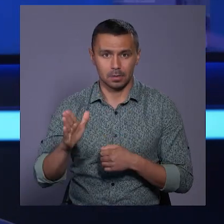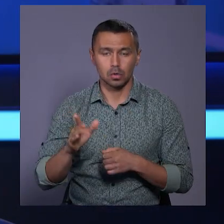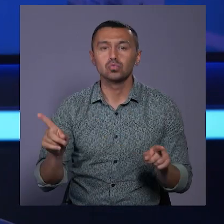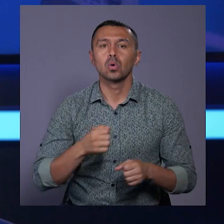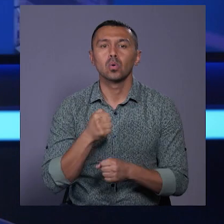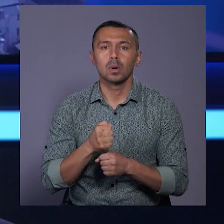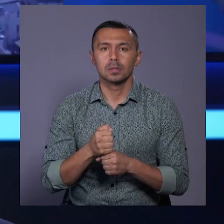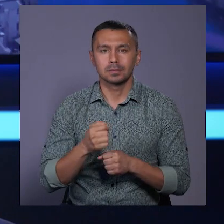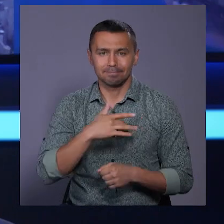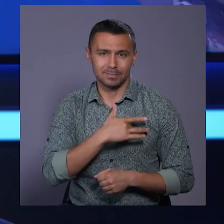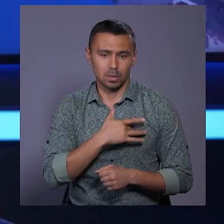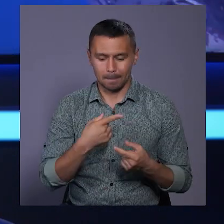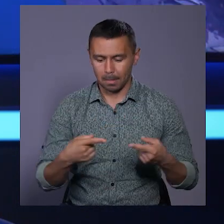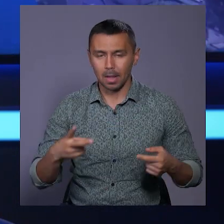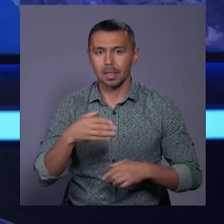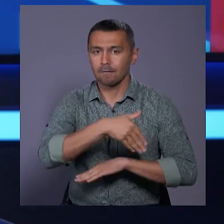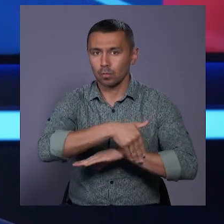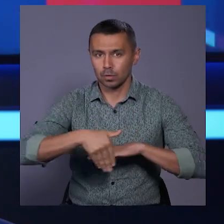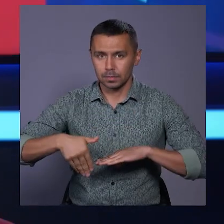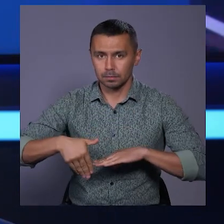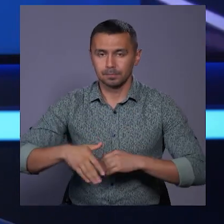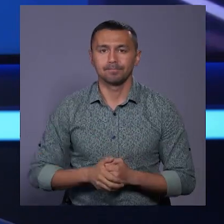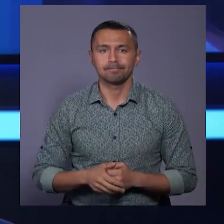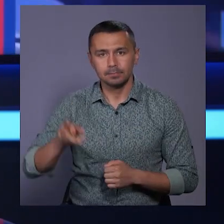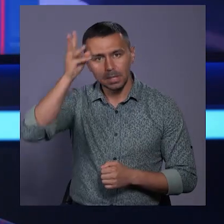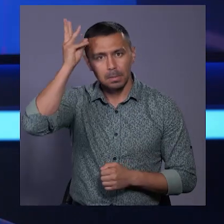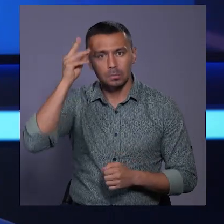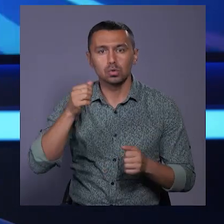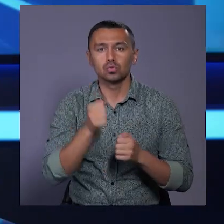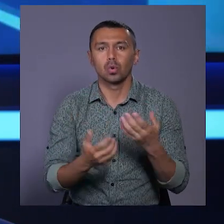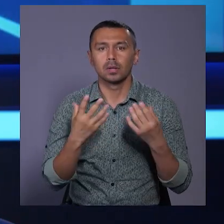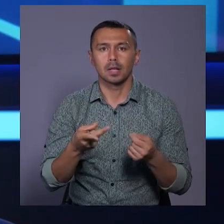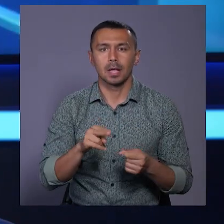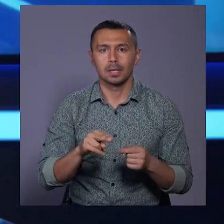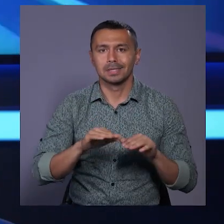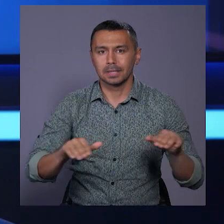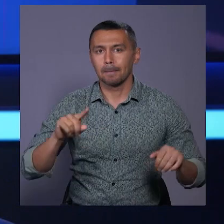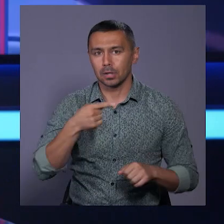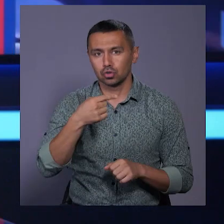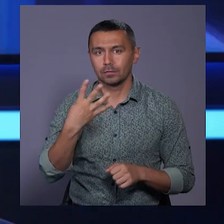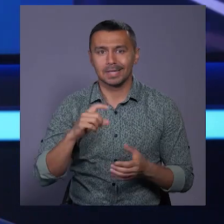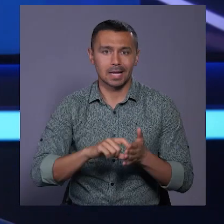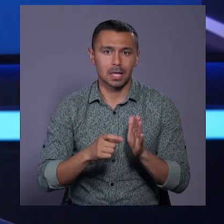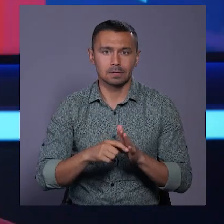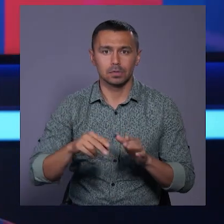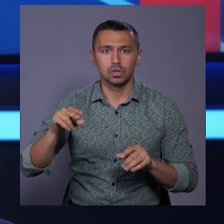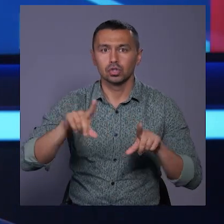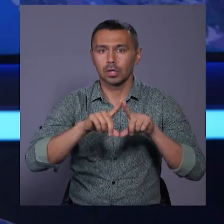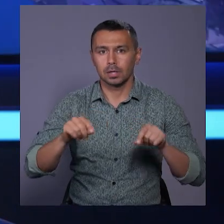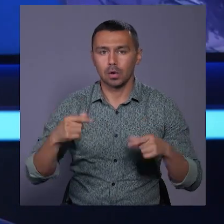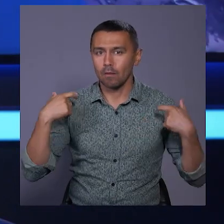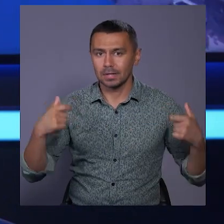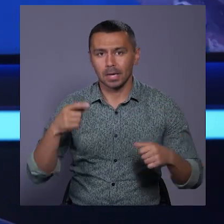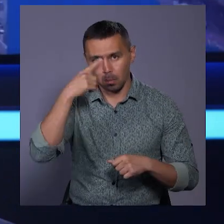Що робити з підозрілим предметом на вулиці? У Хмельницькому щодня для учнів перших-четвертих класів шкільні офіцери